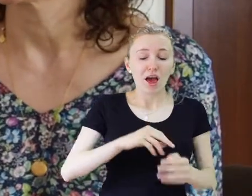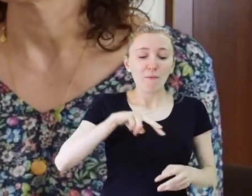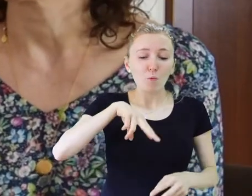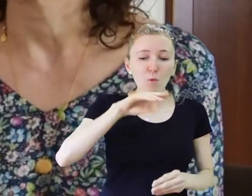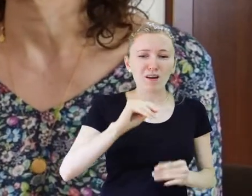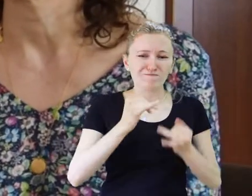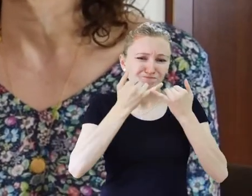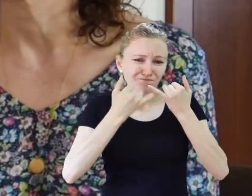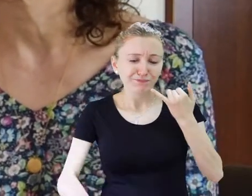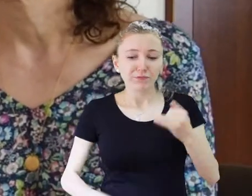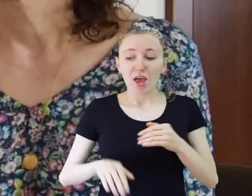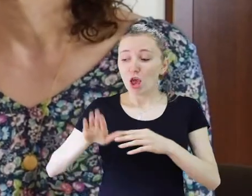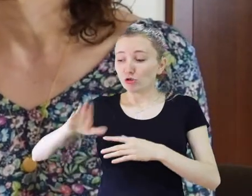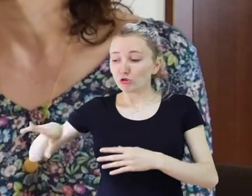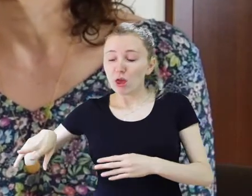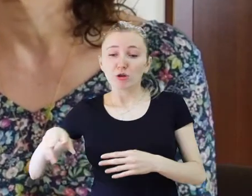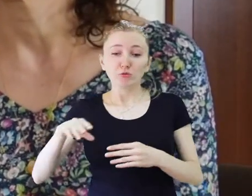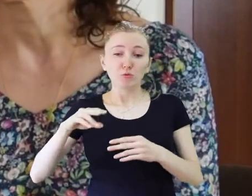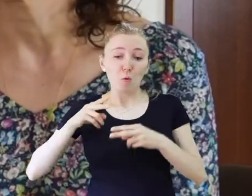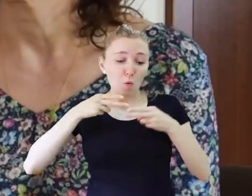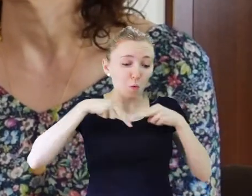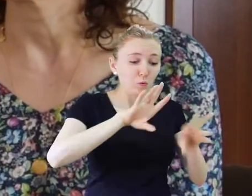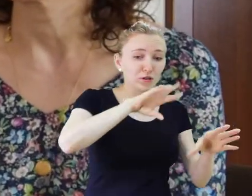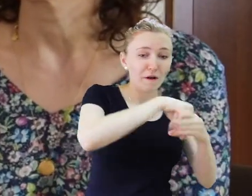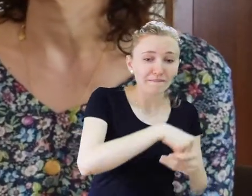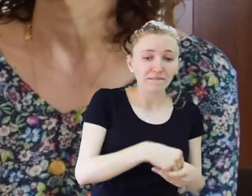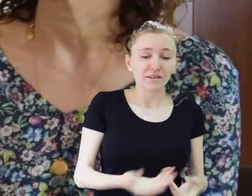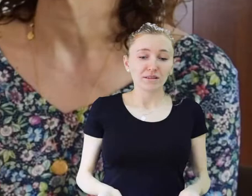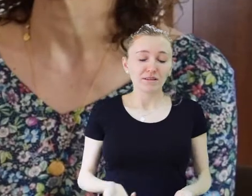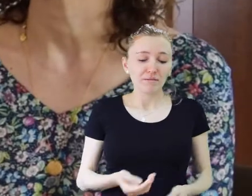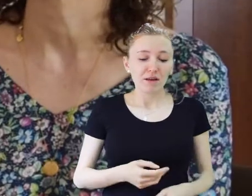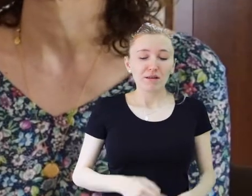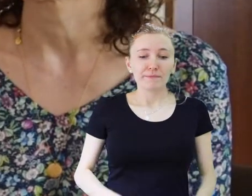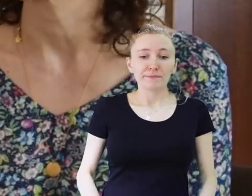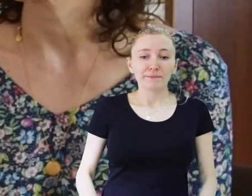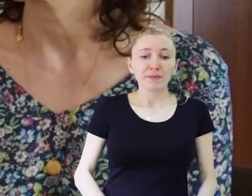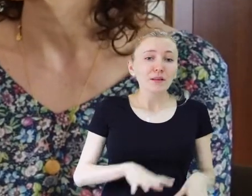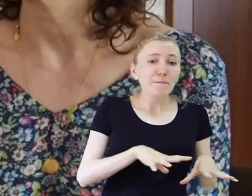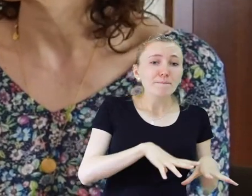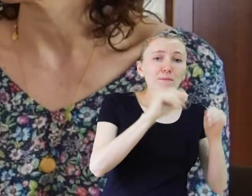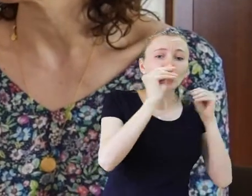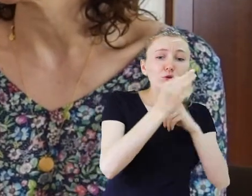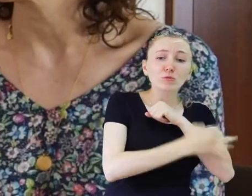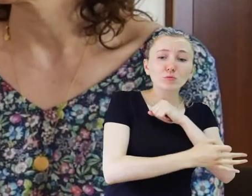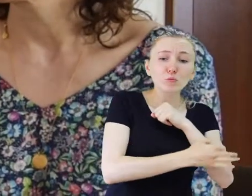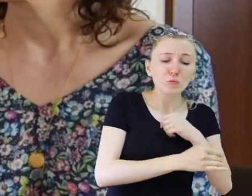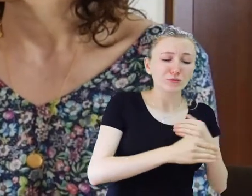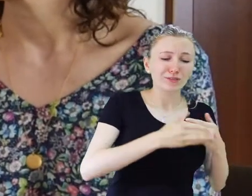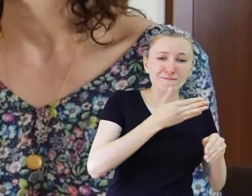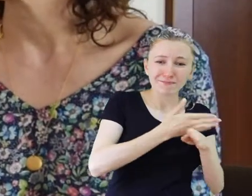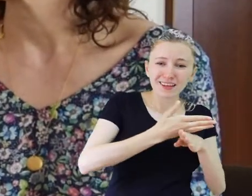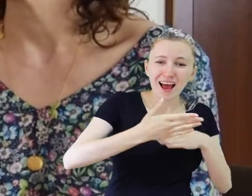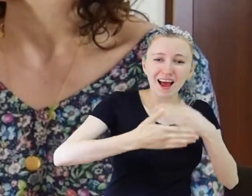możliwości. Dzieciaki wchodziły w jakieś inne programy umiejne.